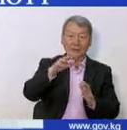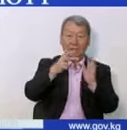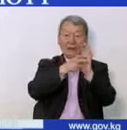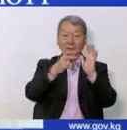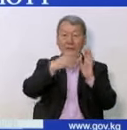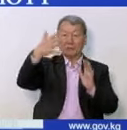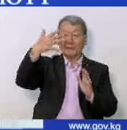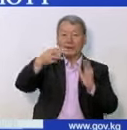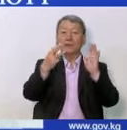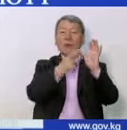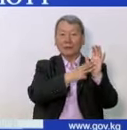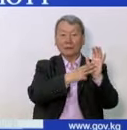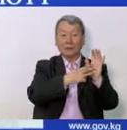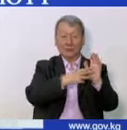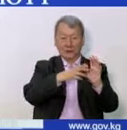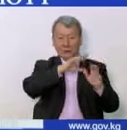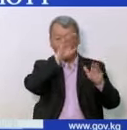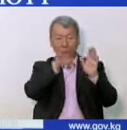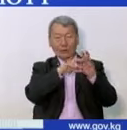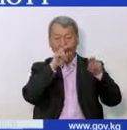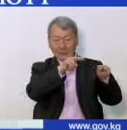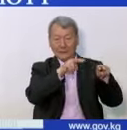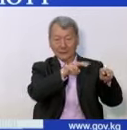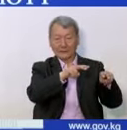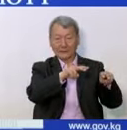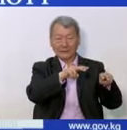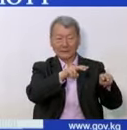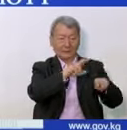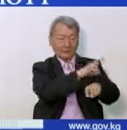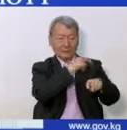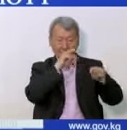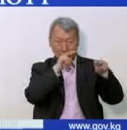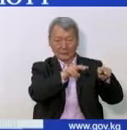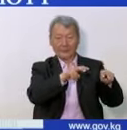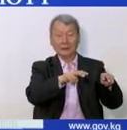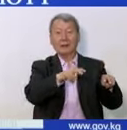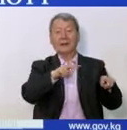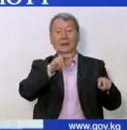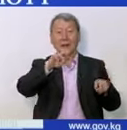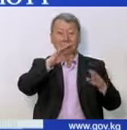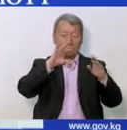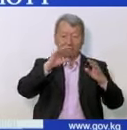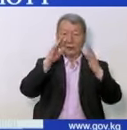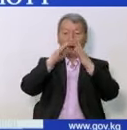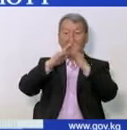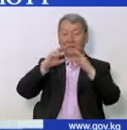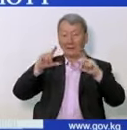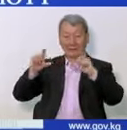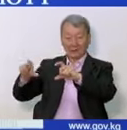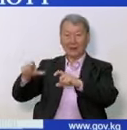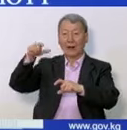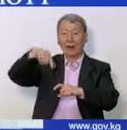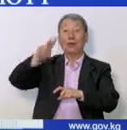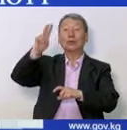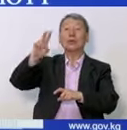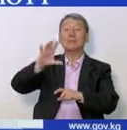8858 человек находятся у нас под медицинским наблюдением, под домашним карантином. Это те люди,